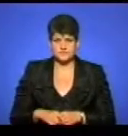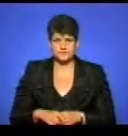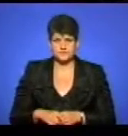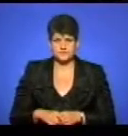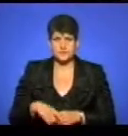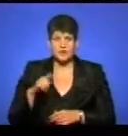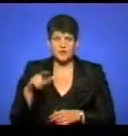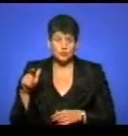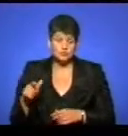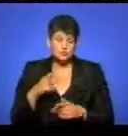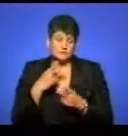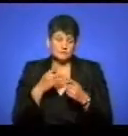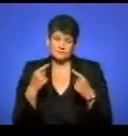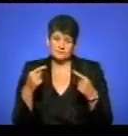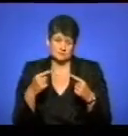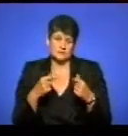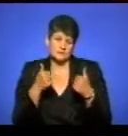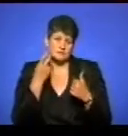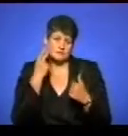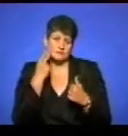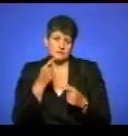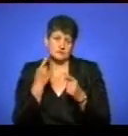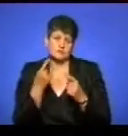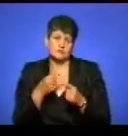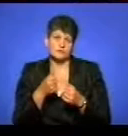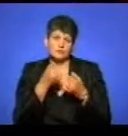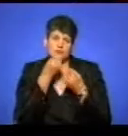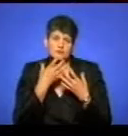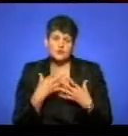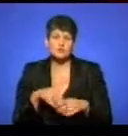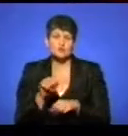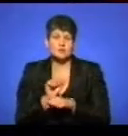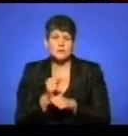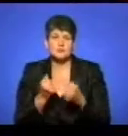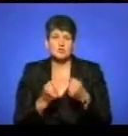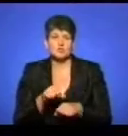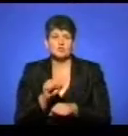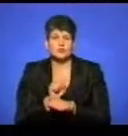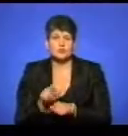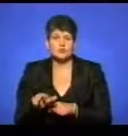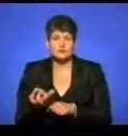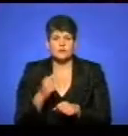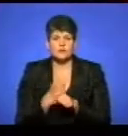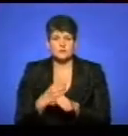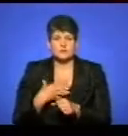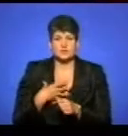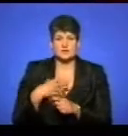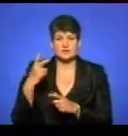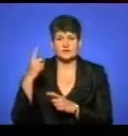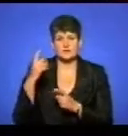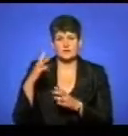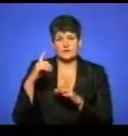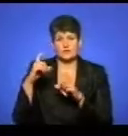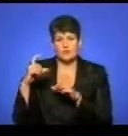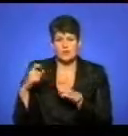Люди реагують винятково позитивно, особливо в Україні. Вони зупиняються, машини зупиняються по дорозі. Вони роблять зі мною селфі і всіляко